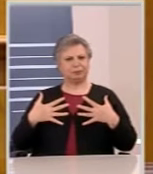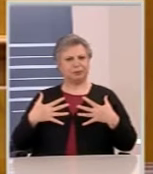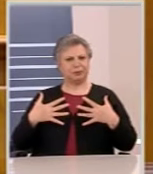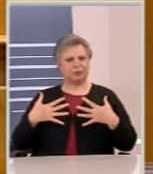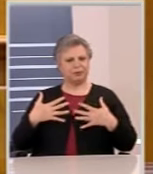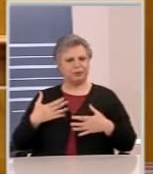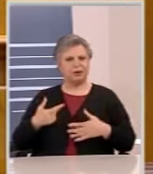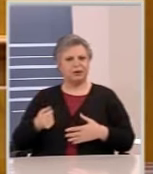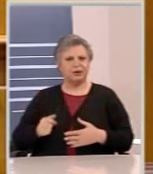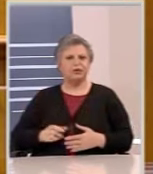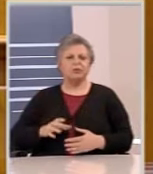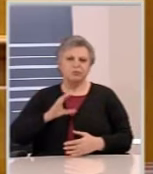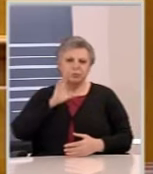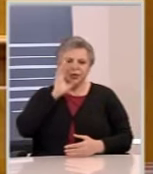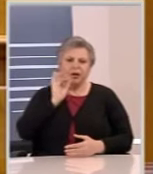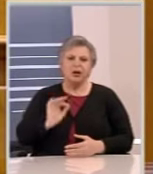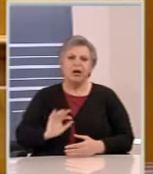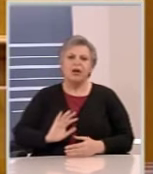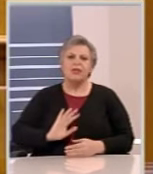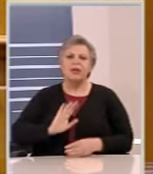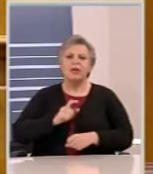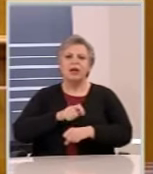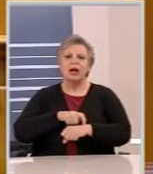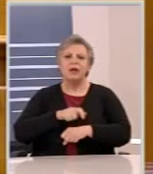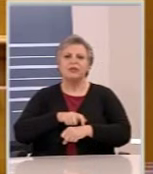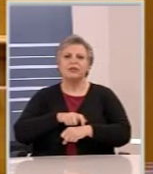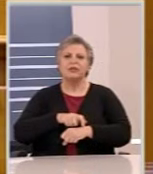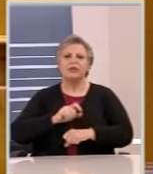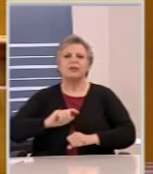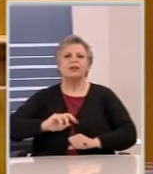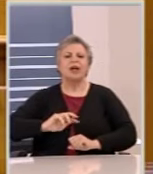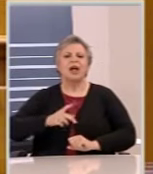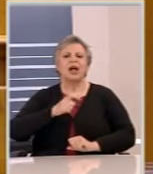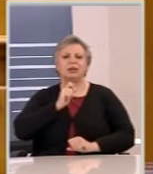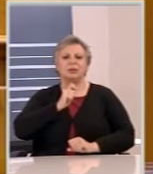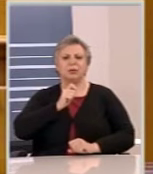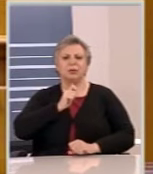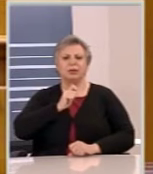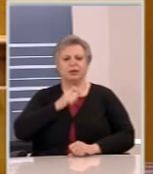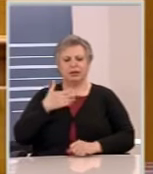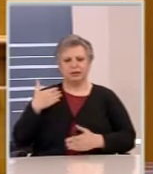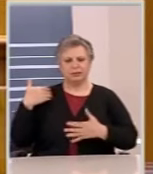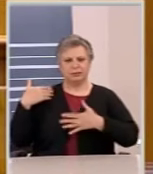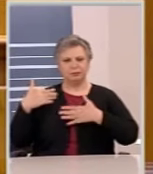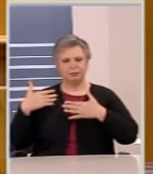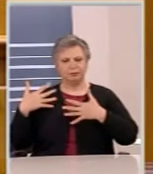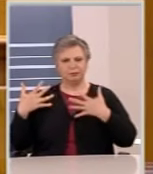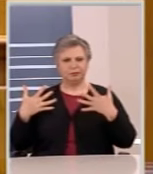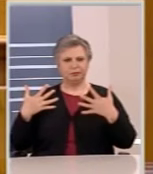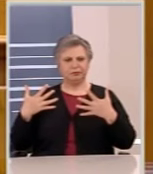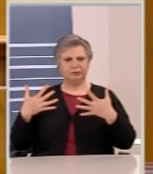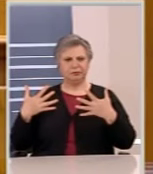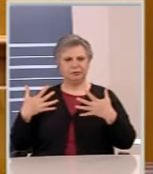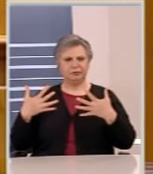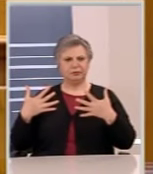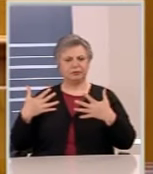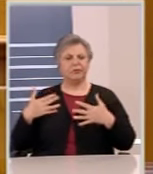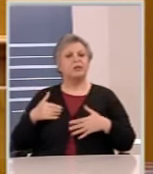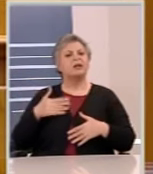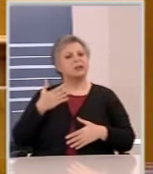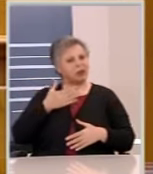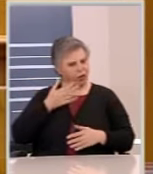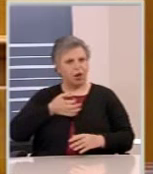αυτή είναι η αμηχανία που διακρίνει την αντιπολίτευση στις τελευταίες μέρες και θα ήθελα να